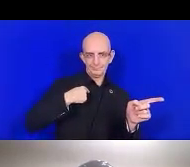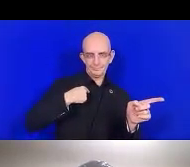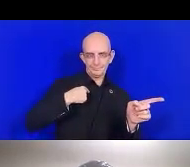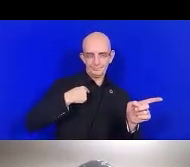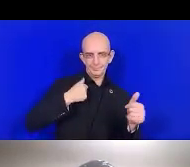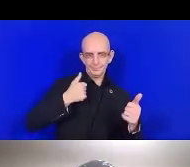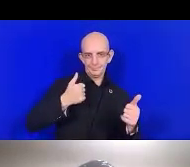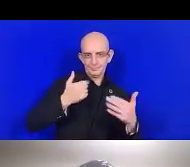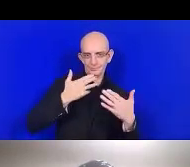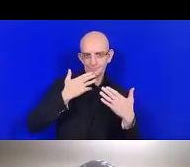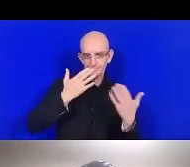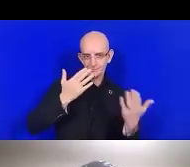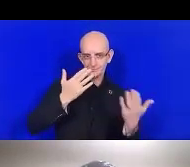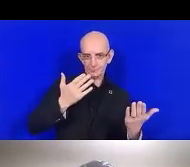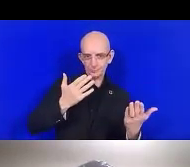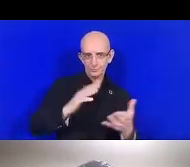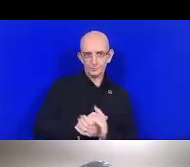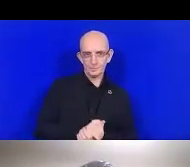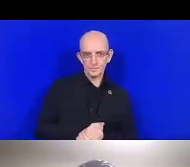Alors, sur le plan...